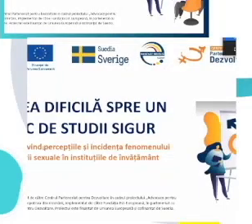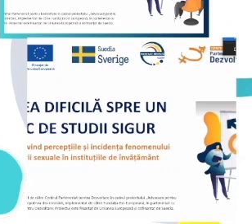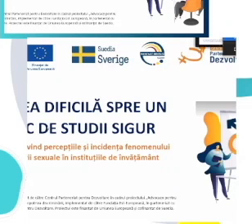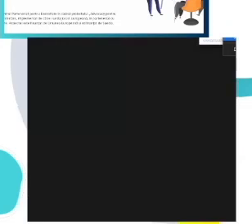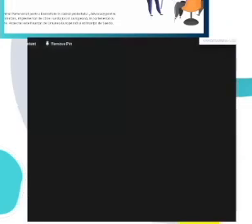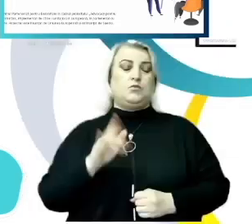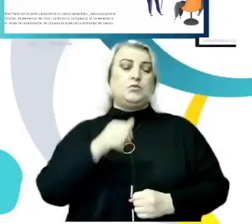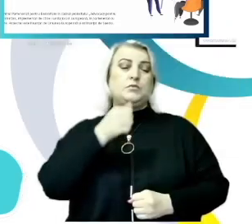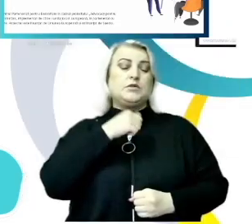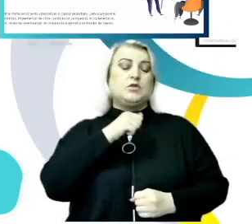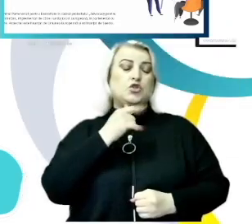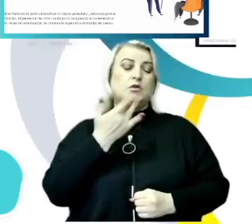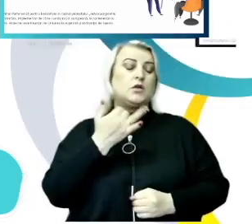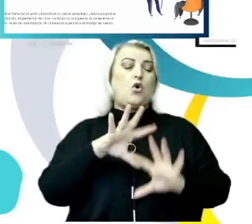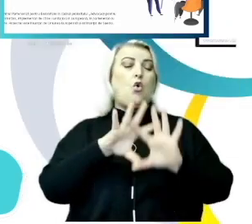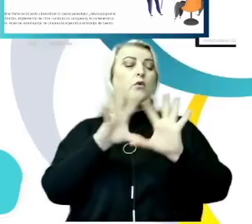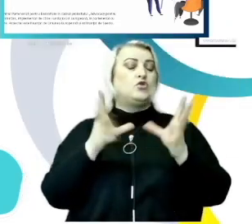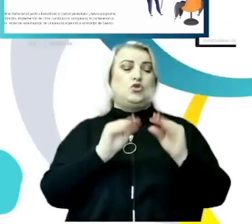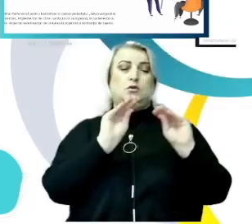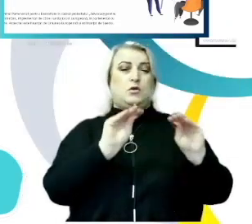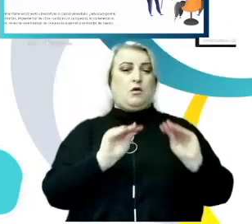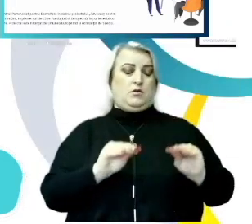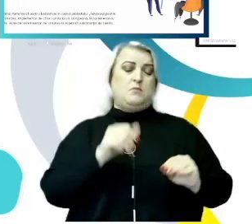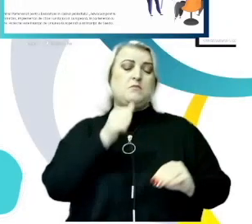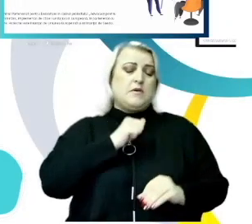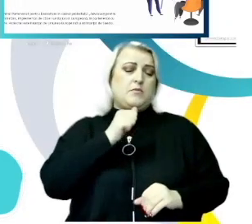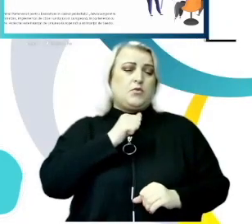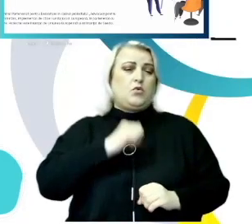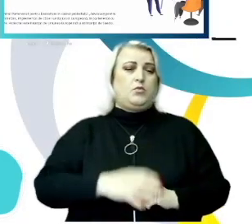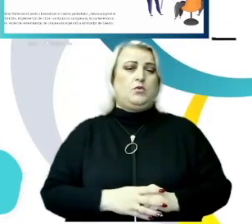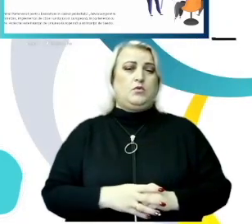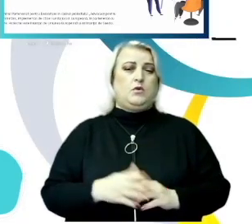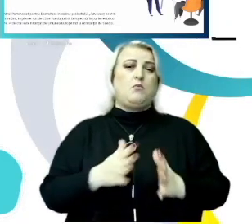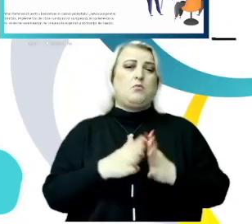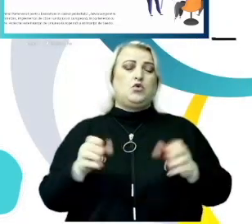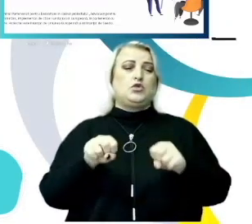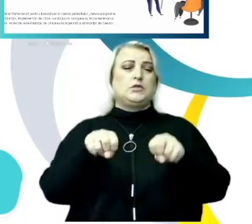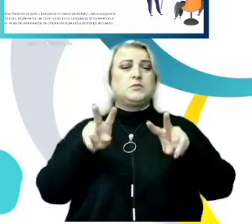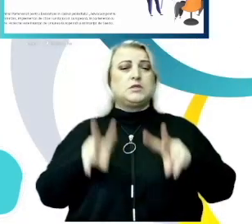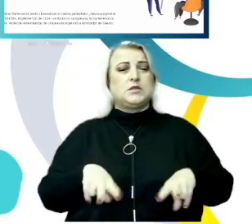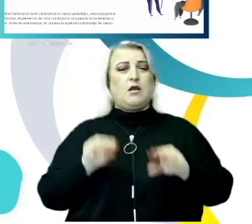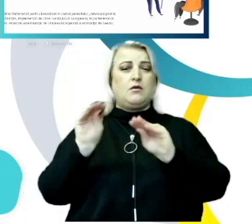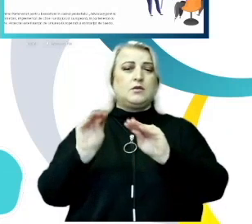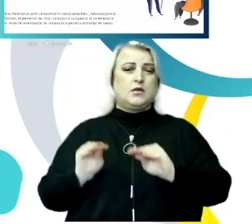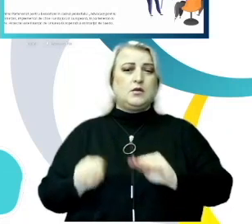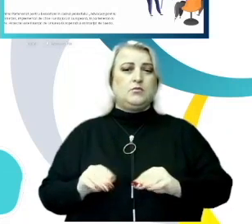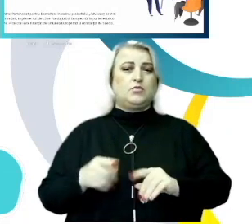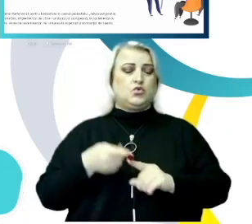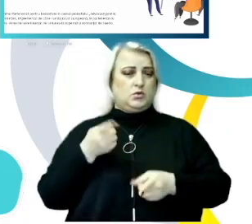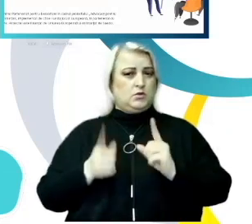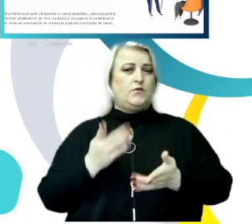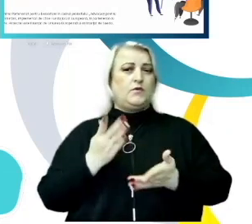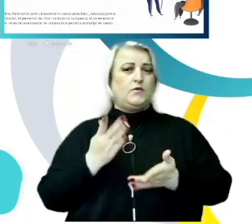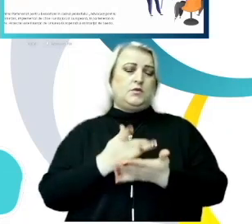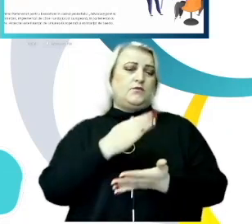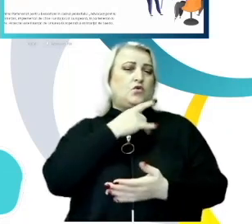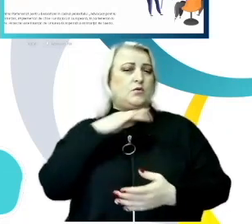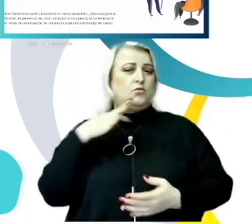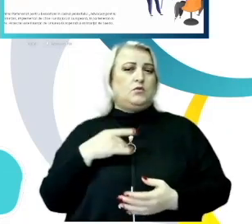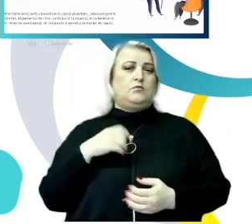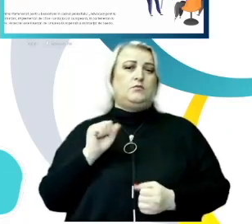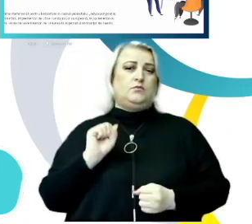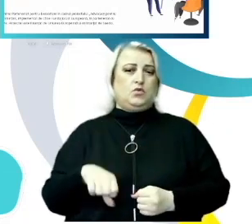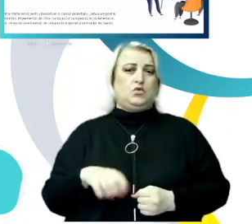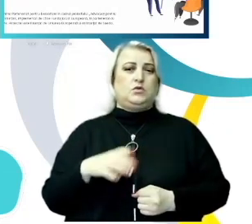dăm câteva date generale. Pentru mai multe date specifice și pentru că le sunt, într-adevăr, foarte multe, veți putea consulta